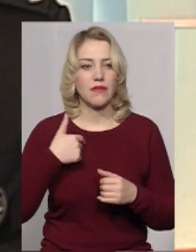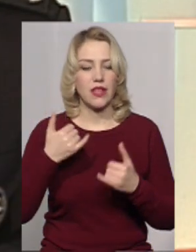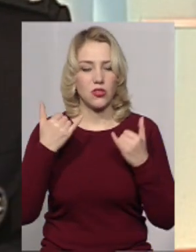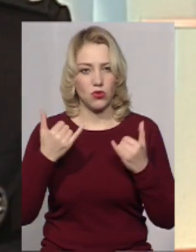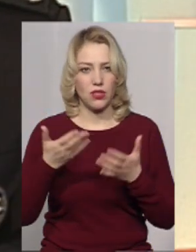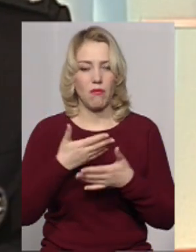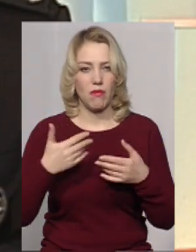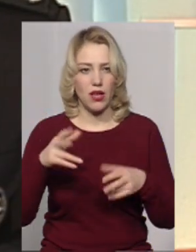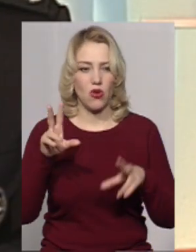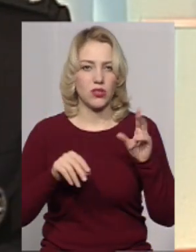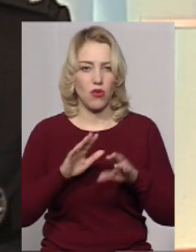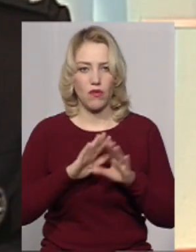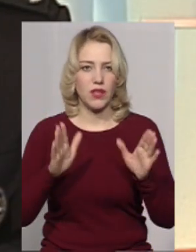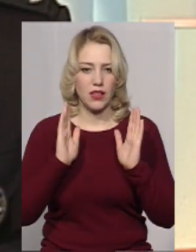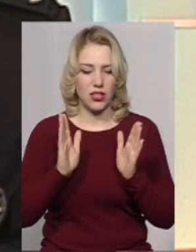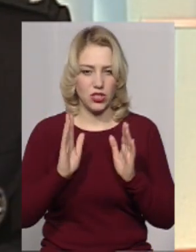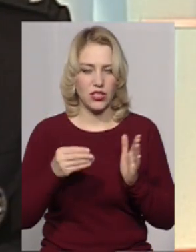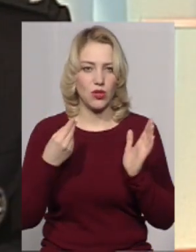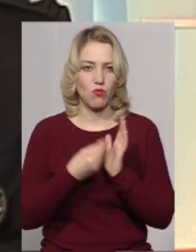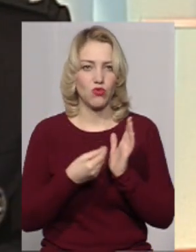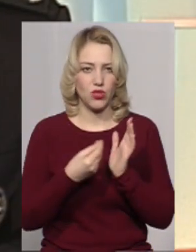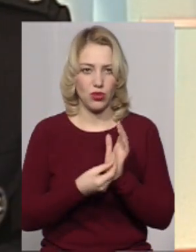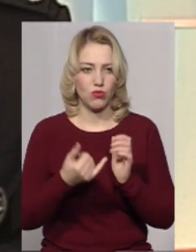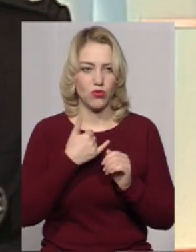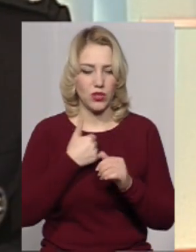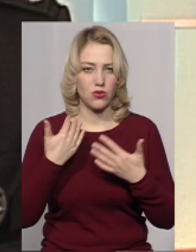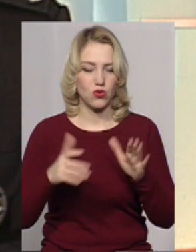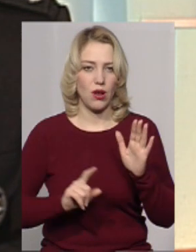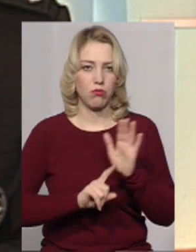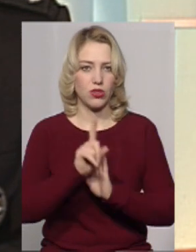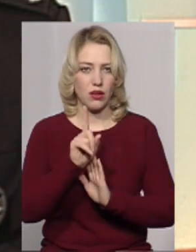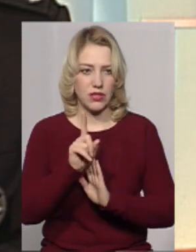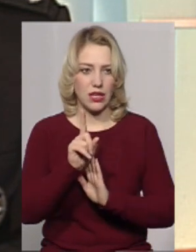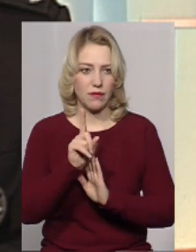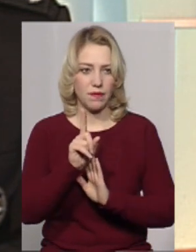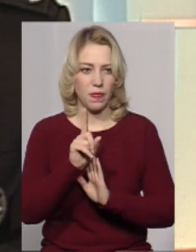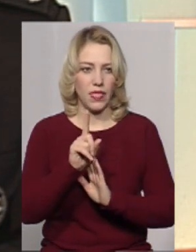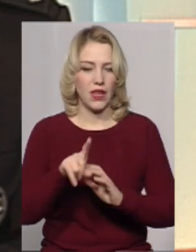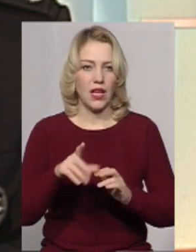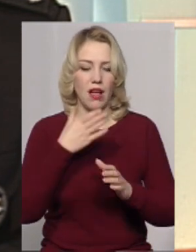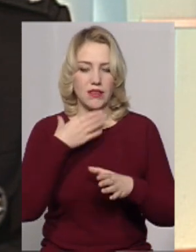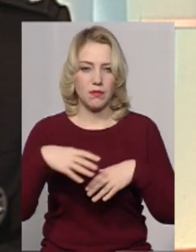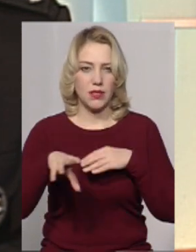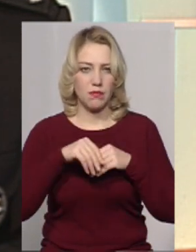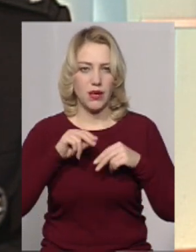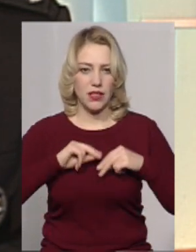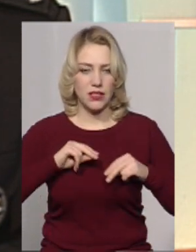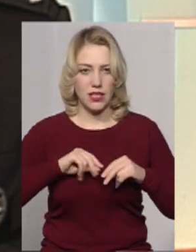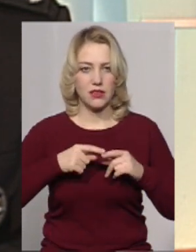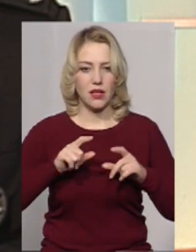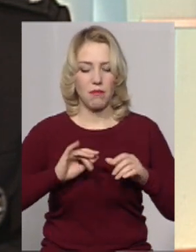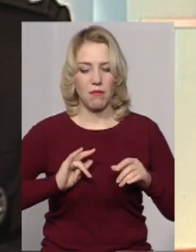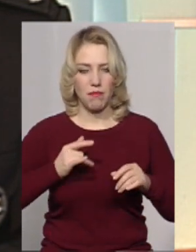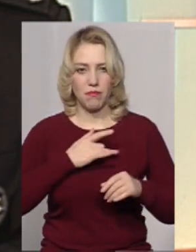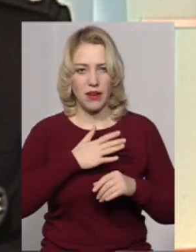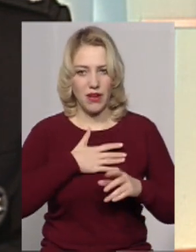розраховуємо на камери не лише з бюджету, у нас вже почався такий гарна співпраця з приватними фірмами,